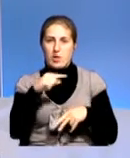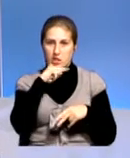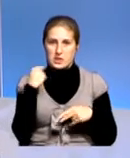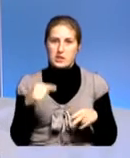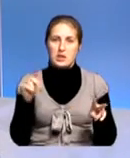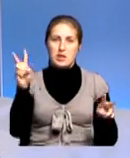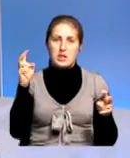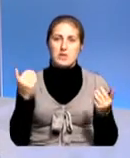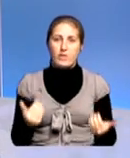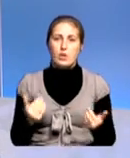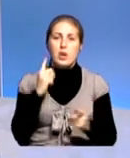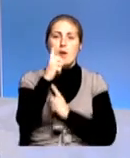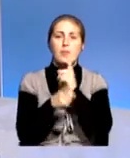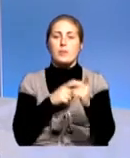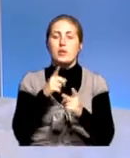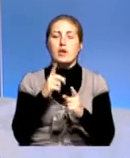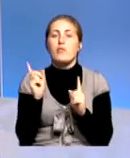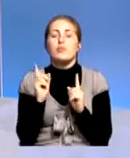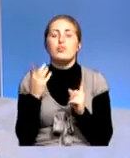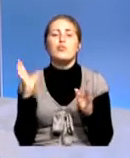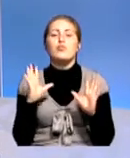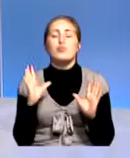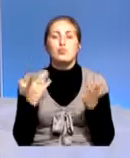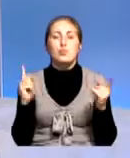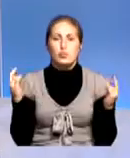ребрендинг произошел. А в чем необходимость была?